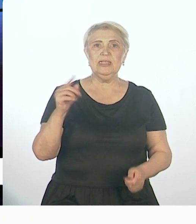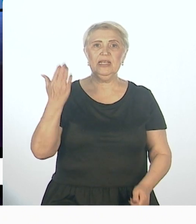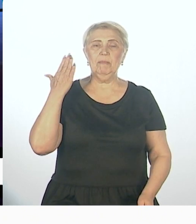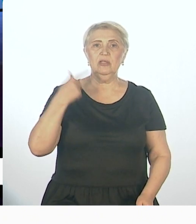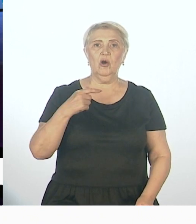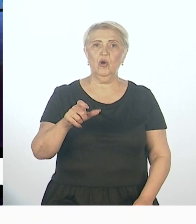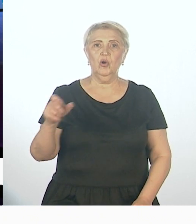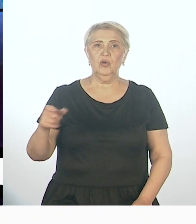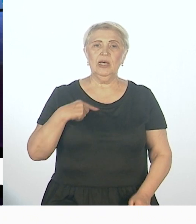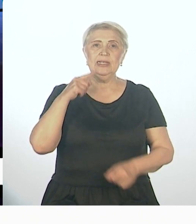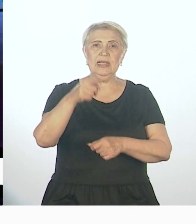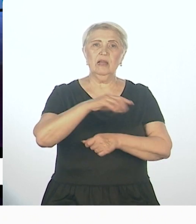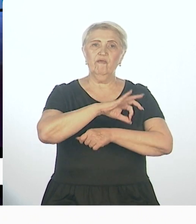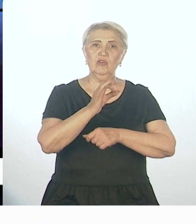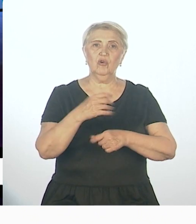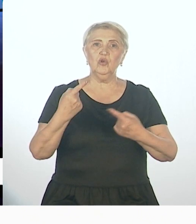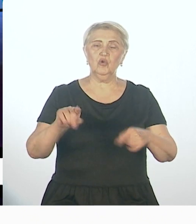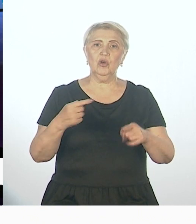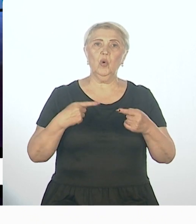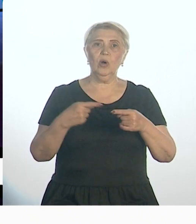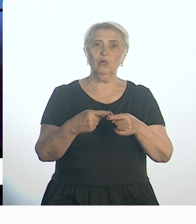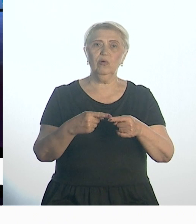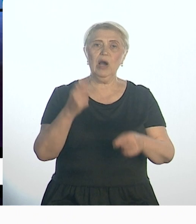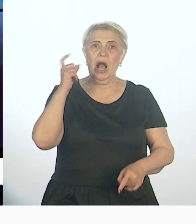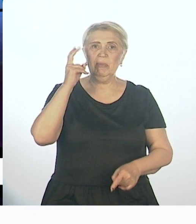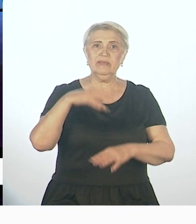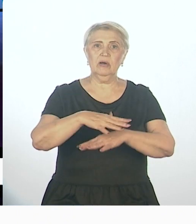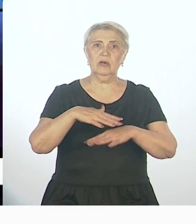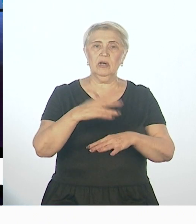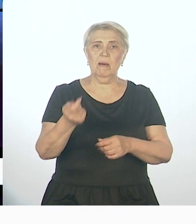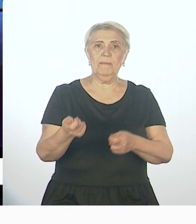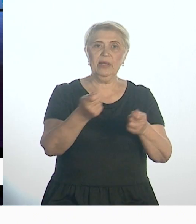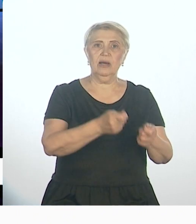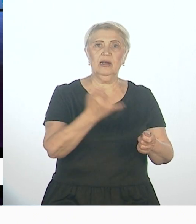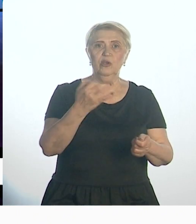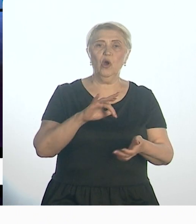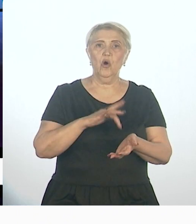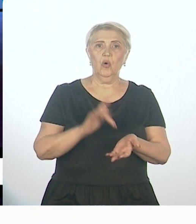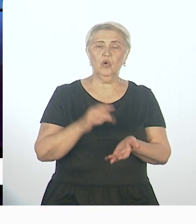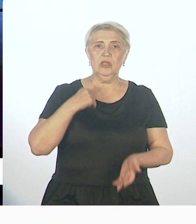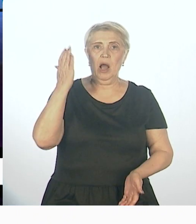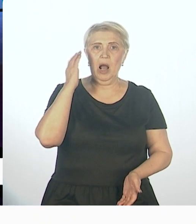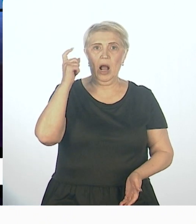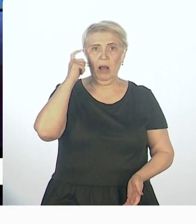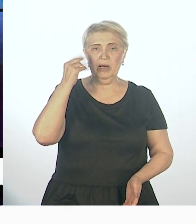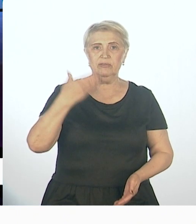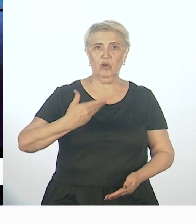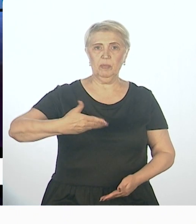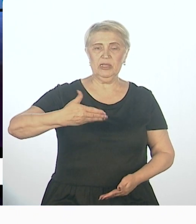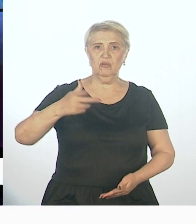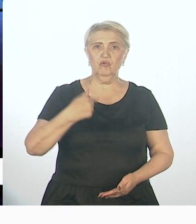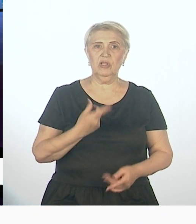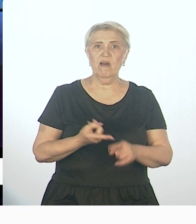востока, там, из других уголков Хабаровского края, вот приехали, и здесь, как бы, Хабаровск презентует. Ребят, смотрите, а мы вот в этих